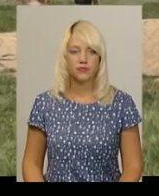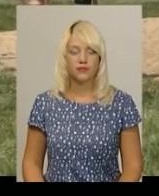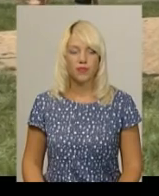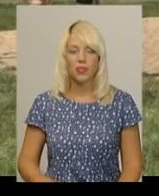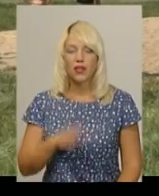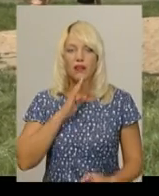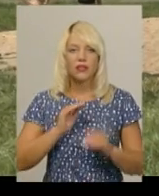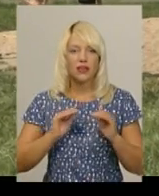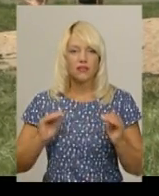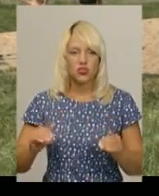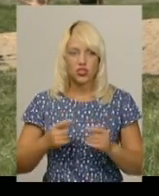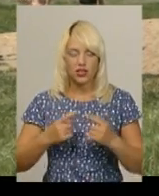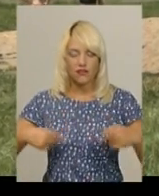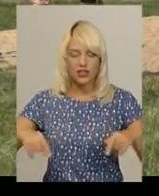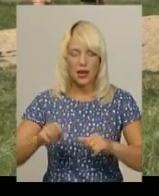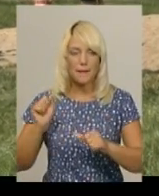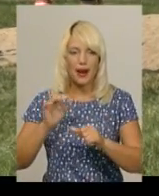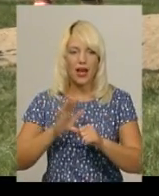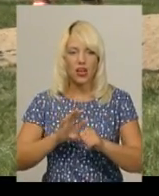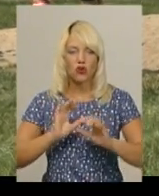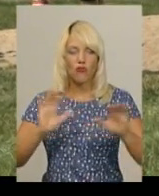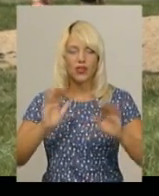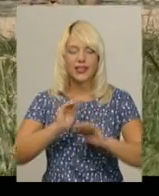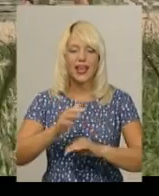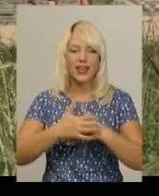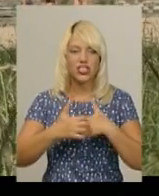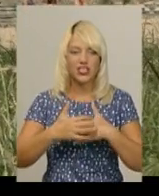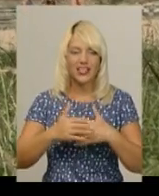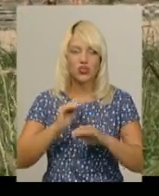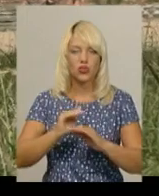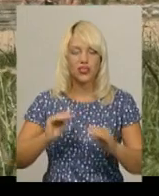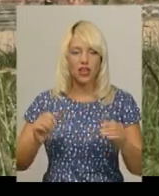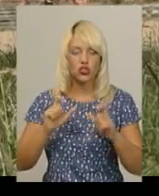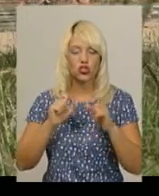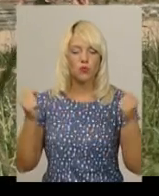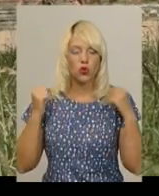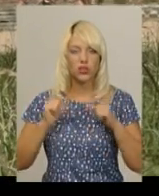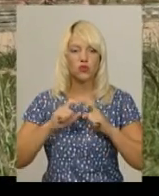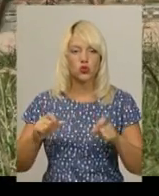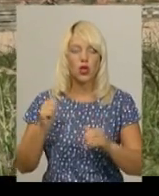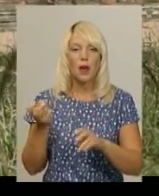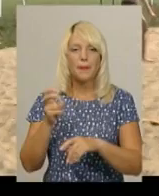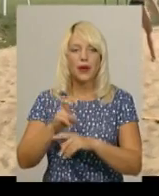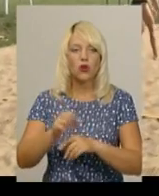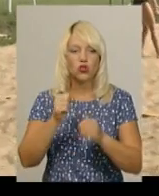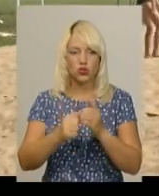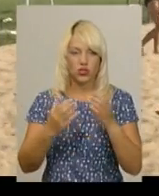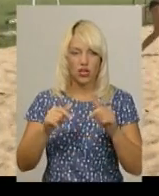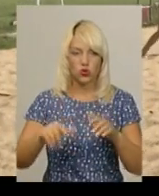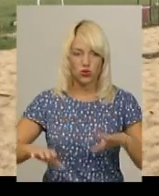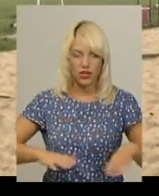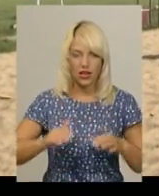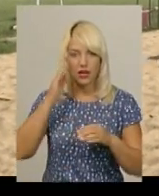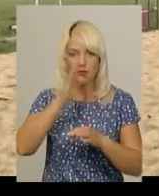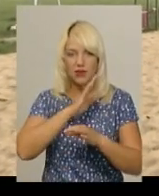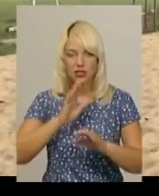Дівчата відділення пляжного волейболу Деражнянської дитячо-юнацької спортивної школи сюди приходять щодня. Тут тренери і їхні батьки обладнали майданчик